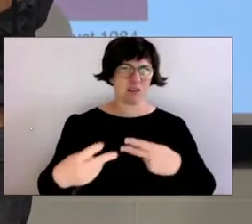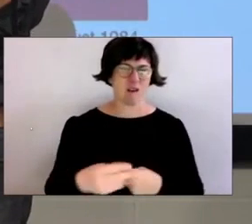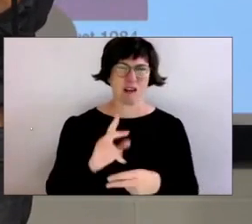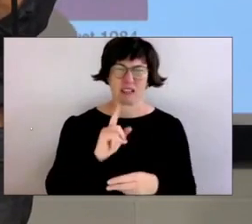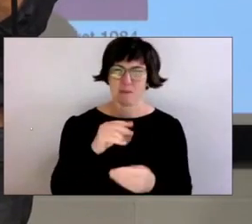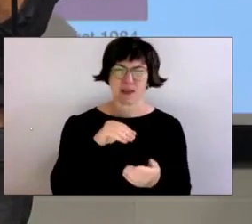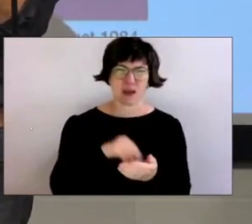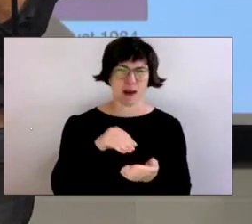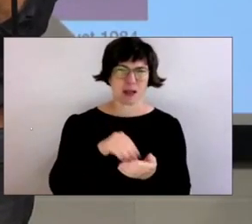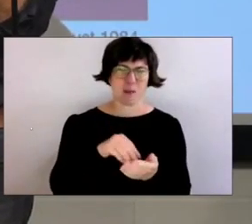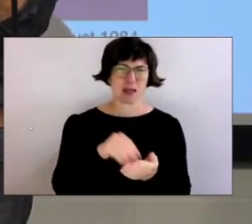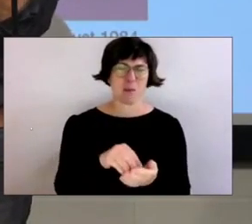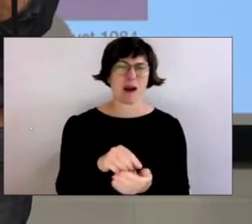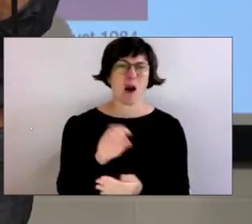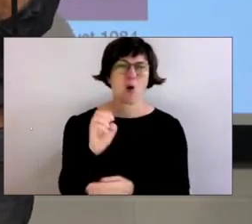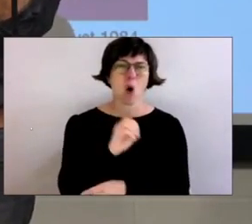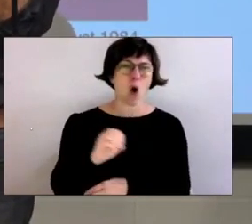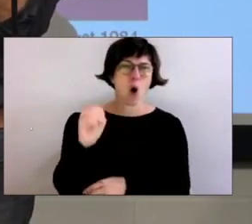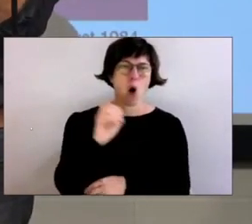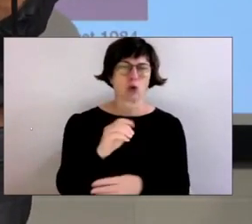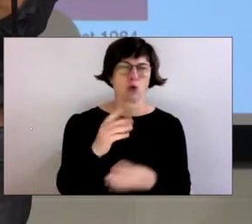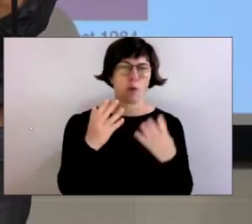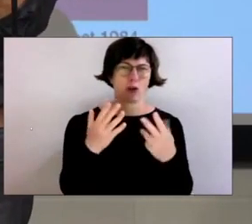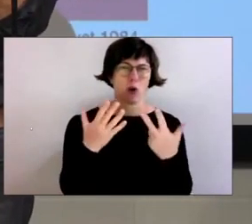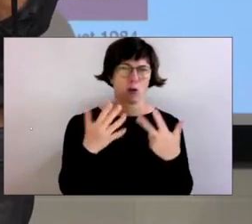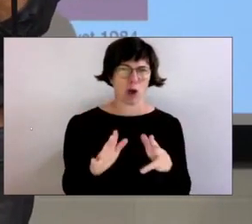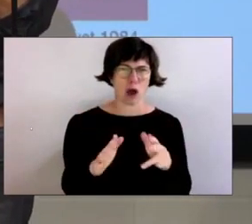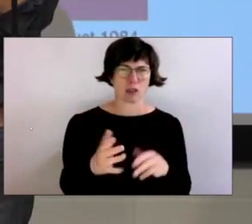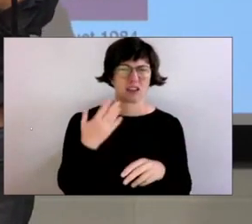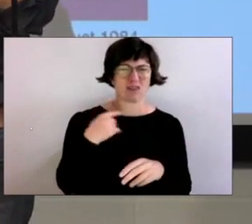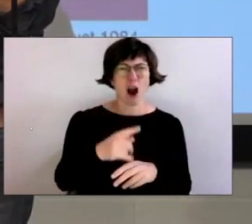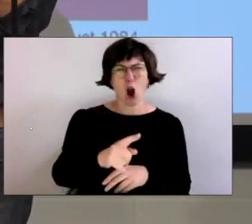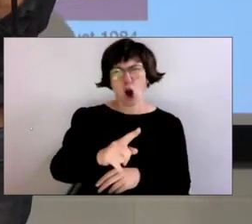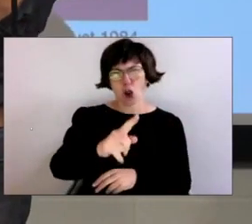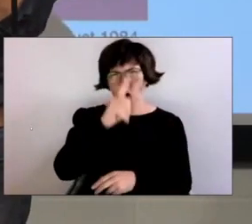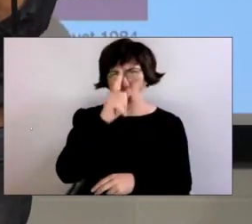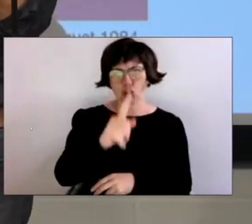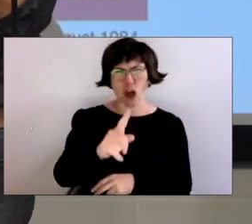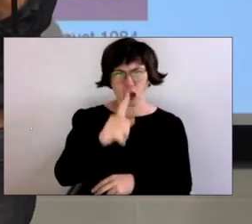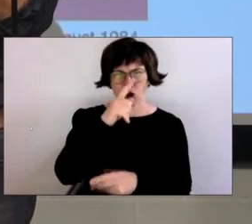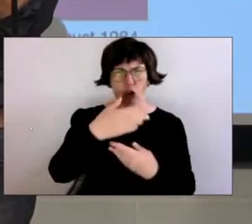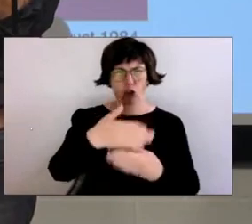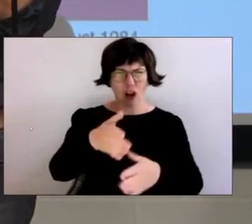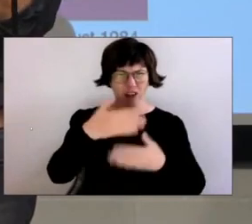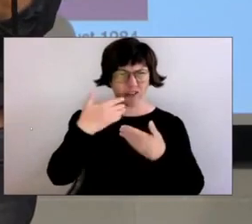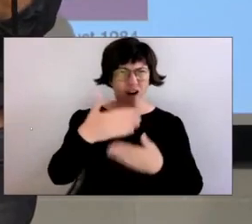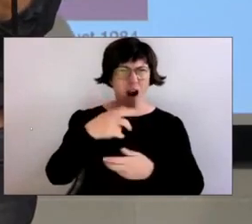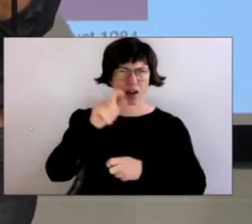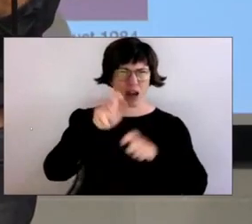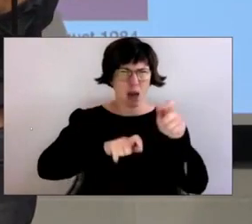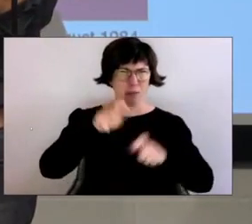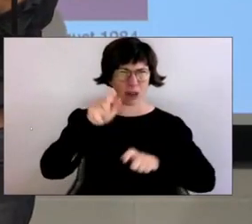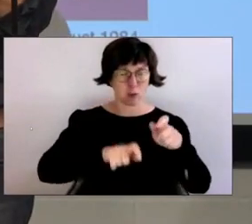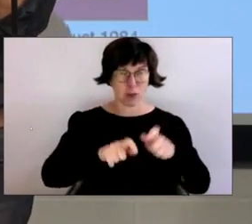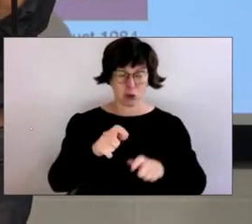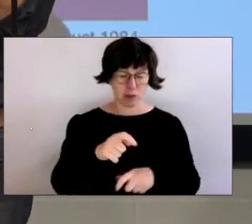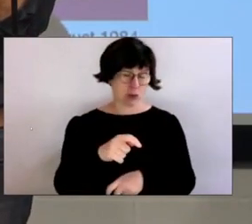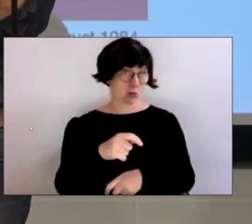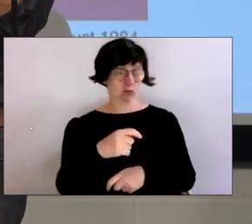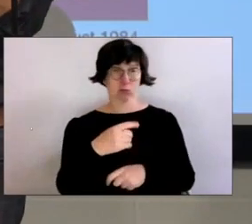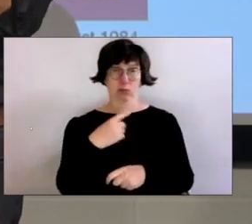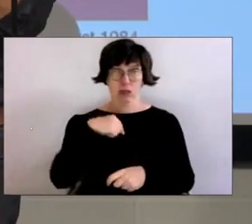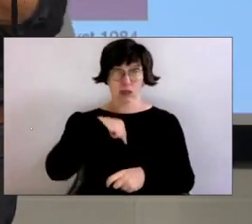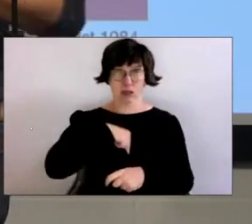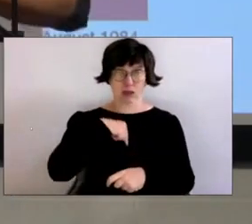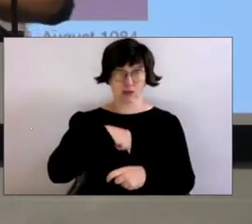So auch im Oktober 1989, als ich von der Wucht der deutschlandskandierenden, deutschlandfahrenden schwenkenden Menschenmassen getroffen, zunehmend gemischte